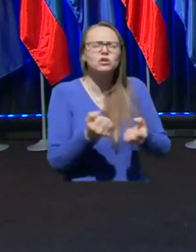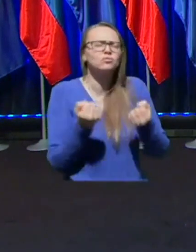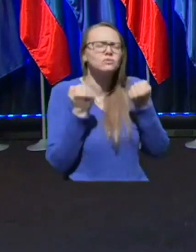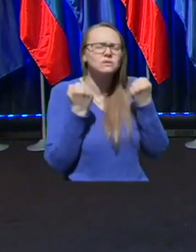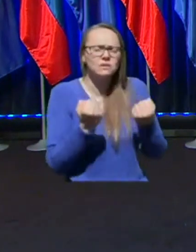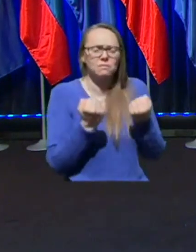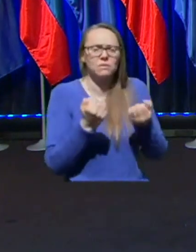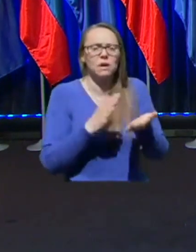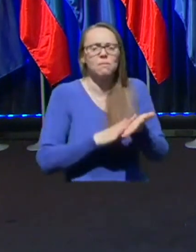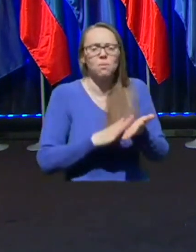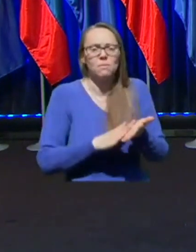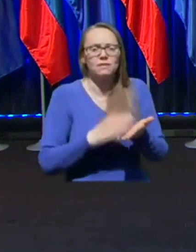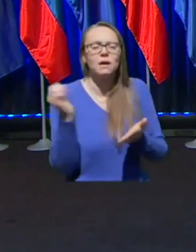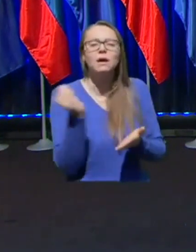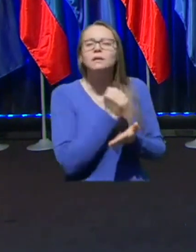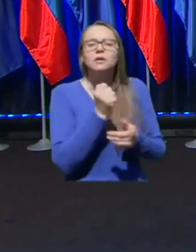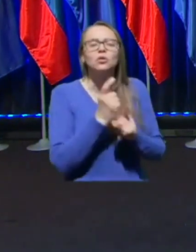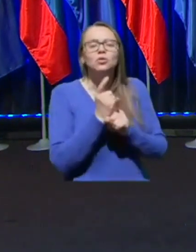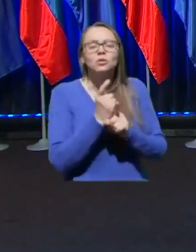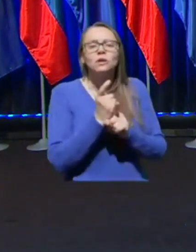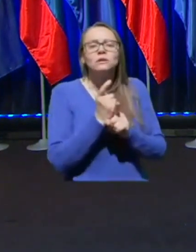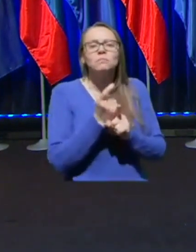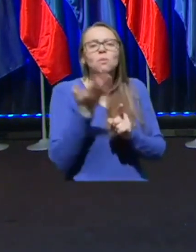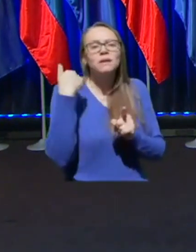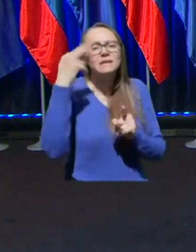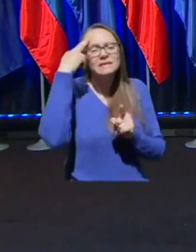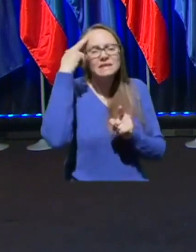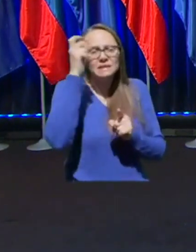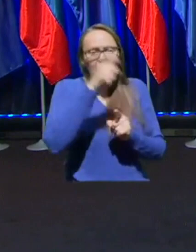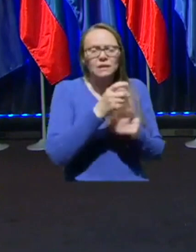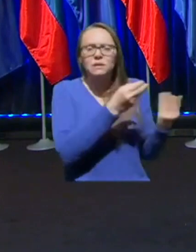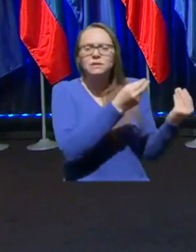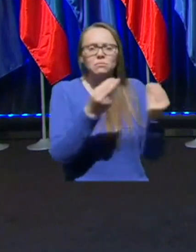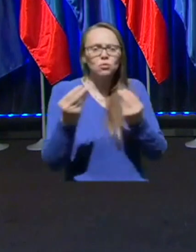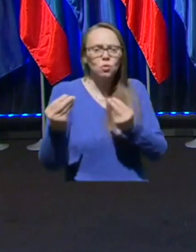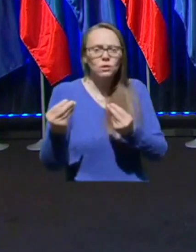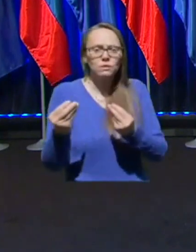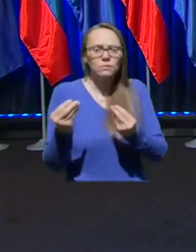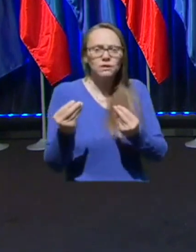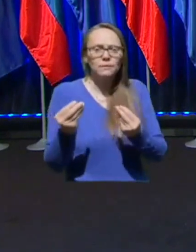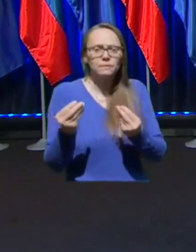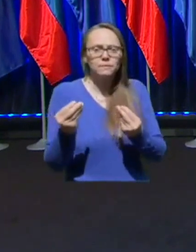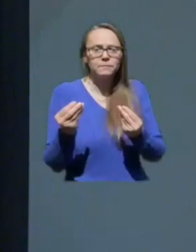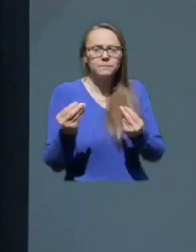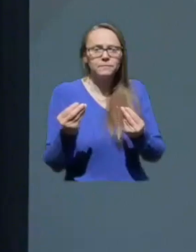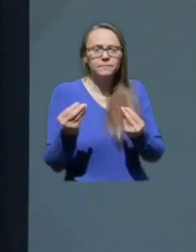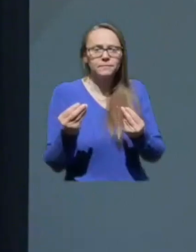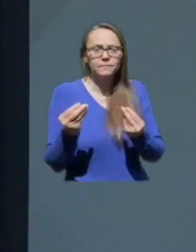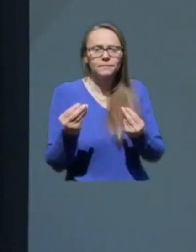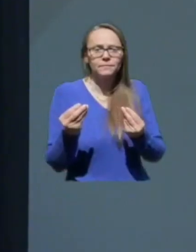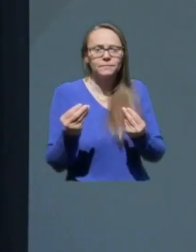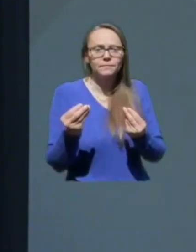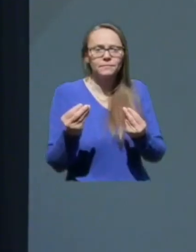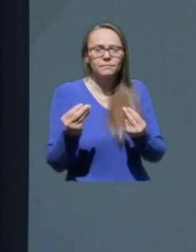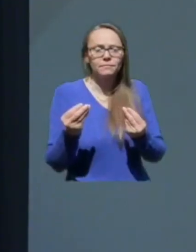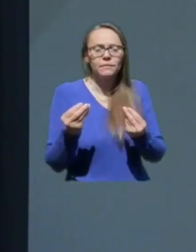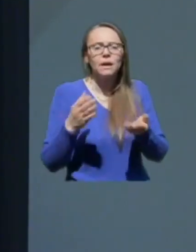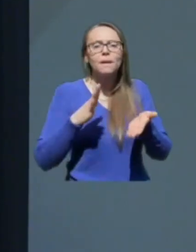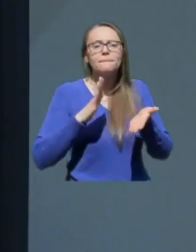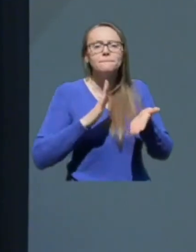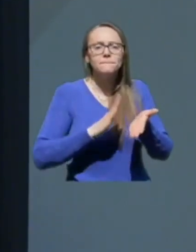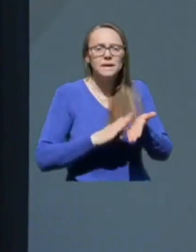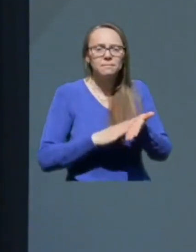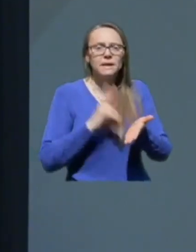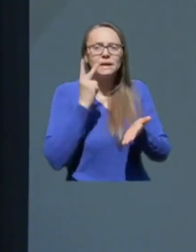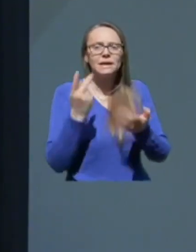Prav tako pa smo bili se znanjeni številnimi primeri, ki